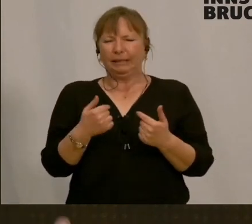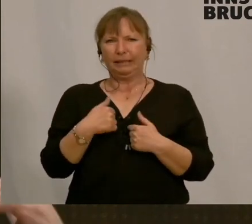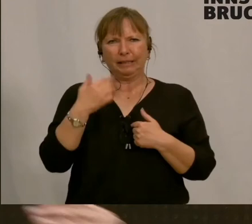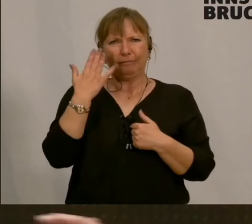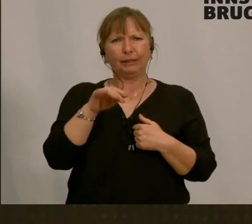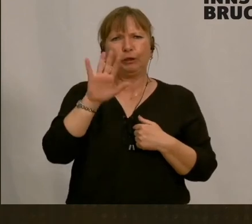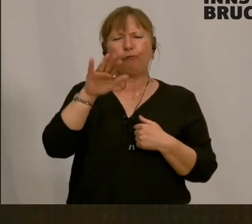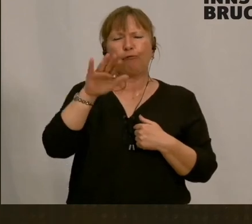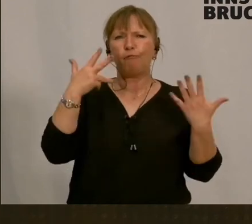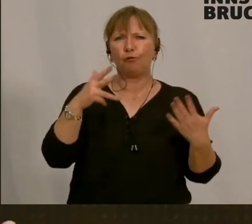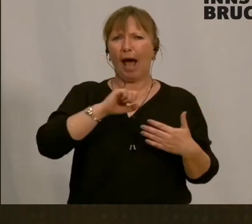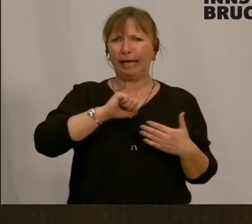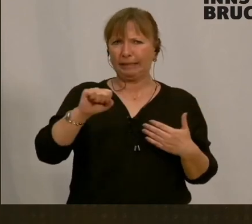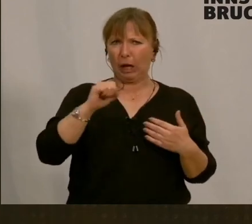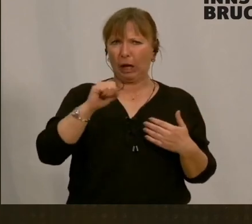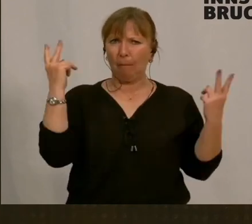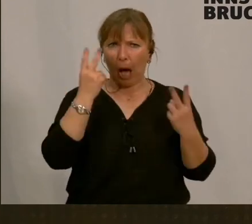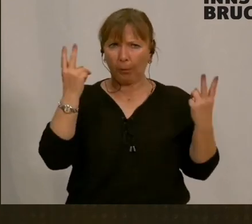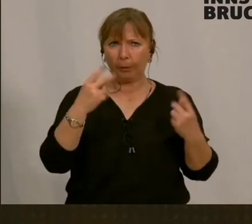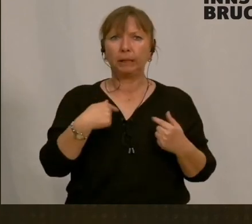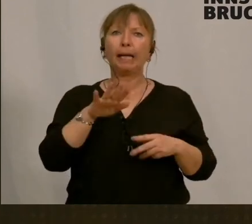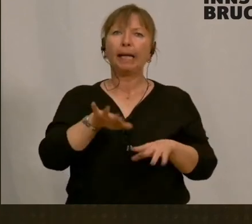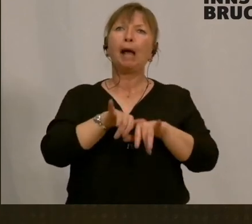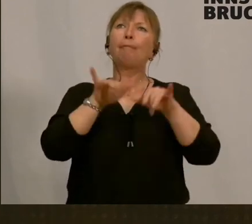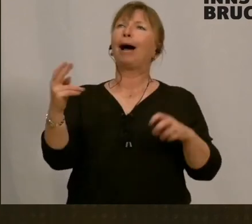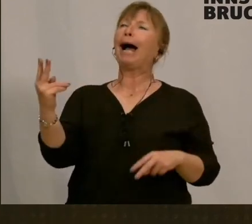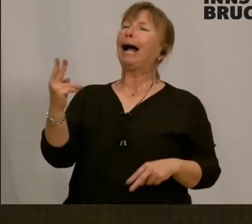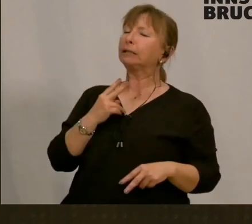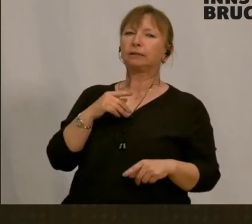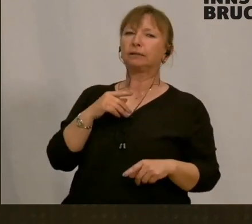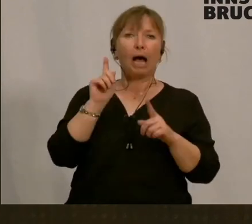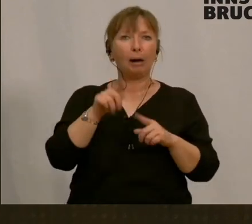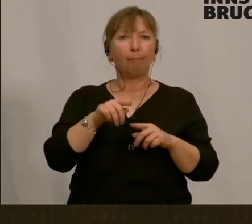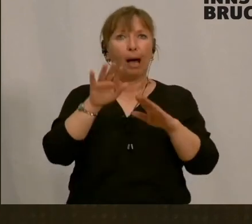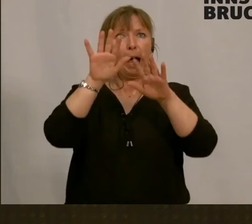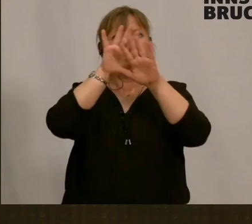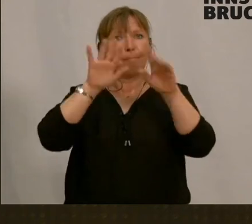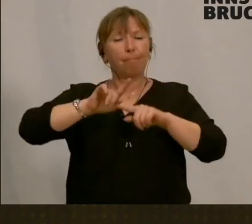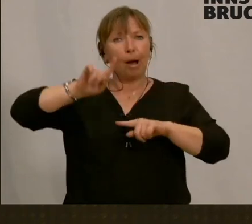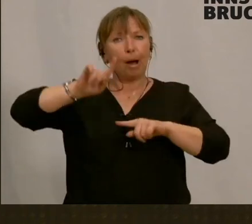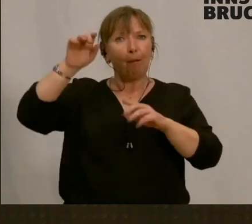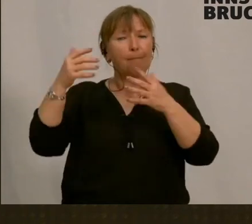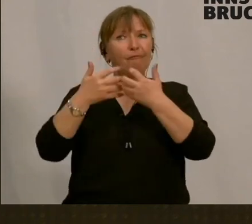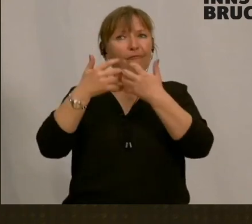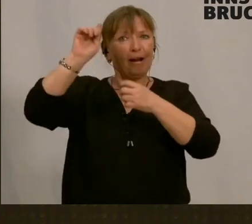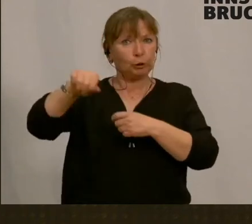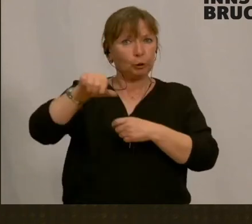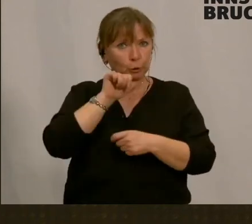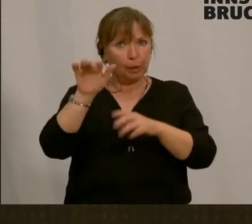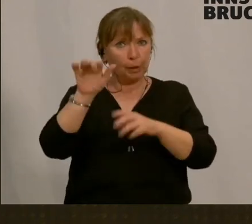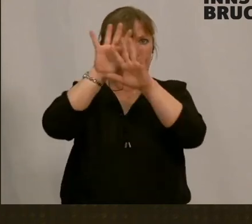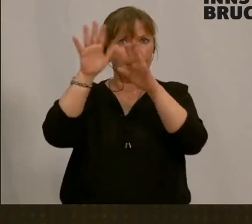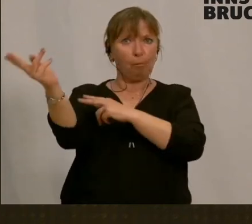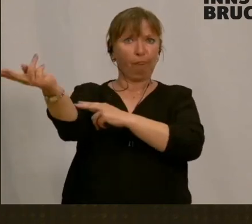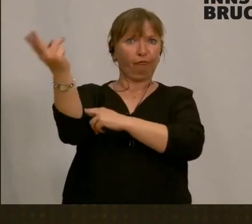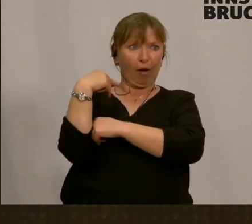kmh sagt, ich setze mich auf eine Bank. Die Leute sagen, fangen die doch schützen an, nicht, dass ein Baum vielleicht auf den Kopf fällt, weil ich glaube auch der geistige